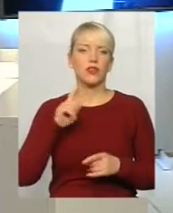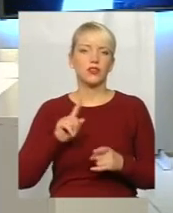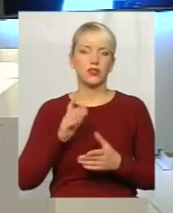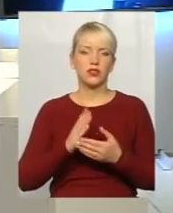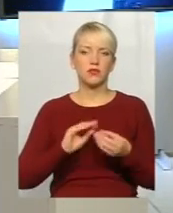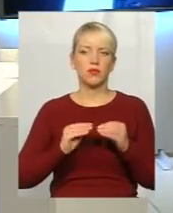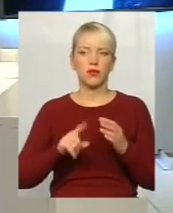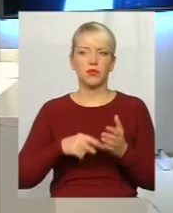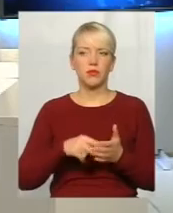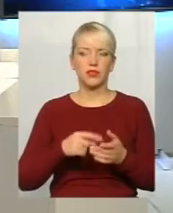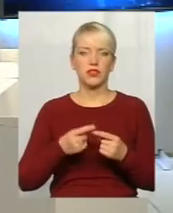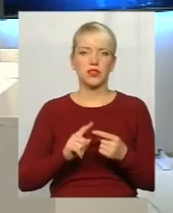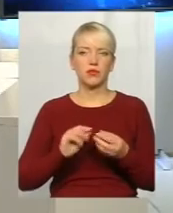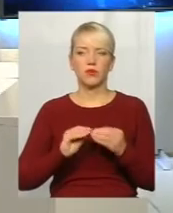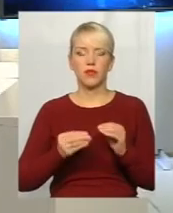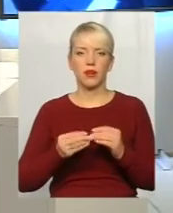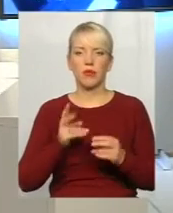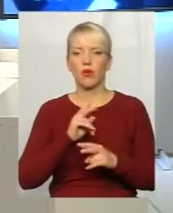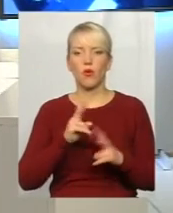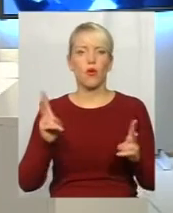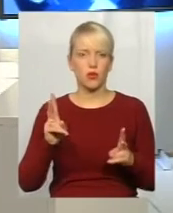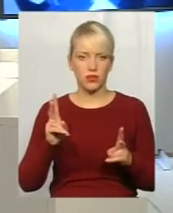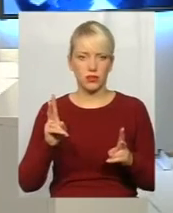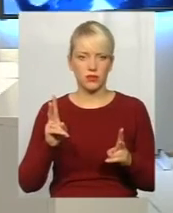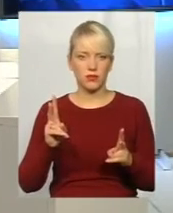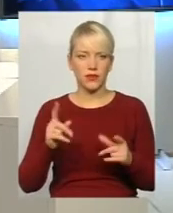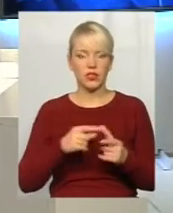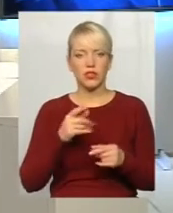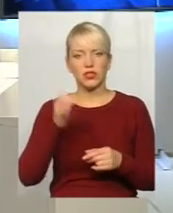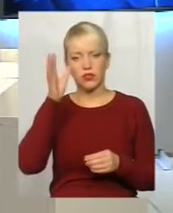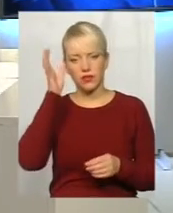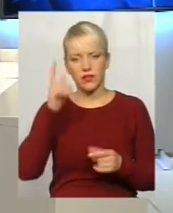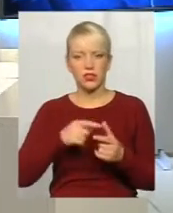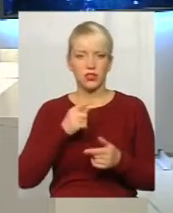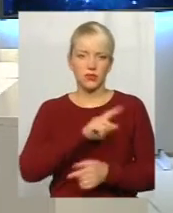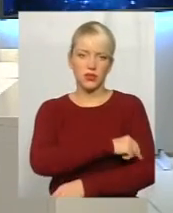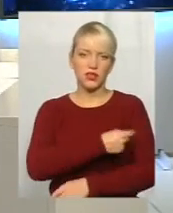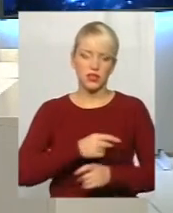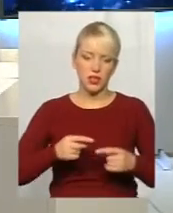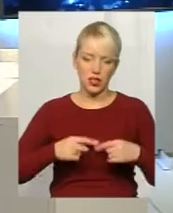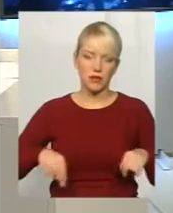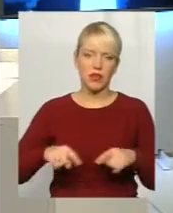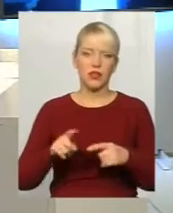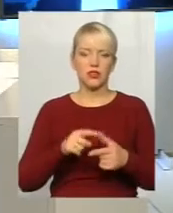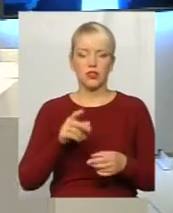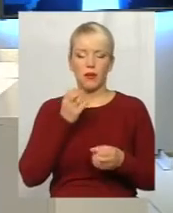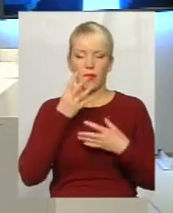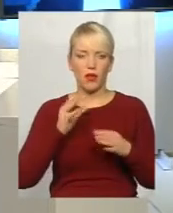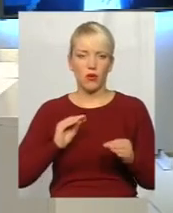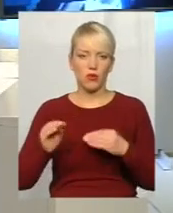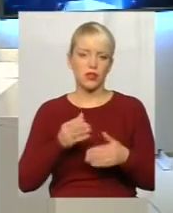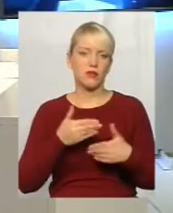проблеми міста, це проблеми там когось. Чи це освіта, чи це медицина, чи це благоустрій. Ми стараємося